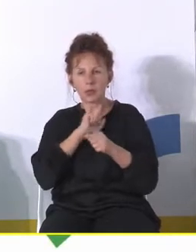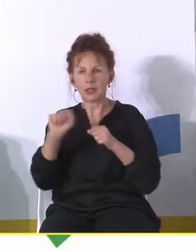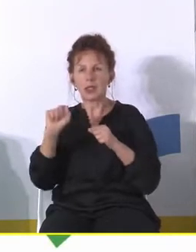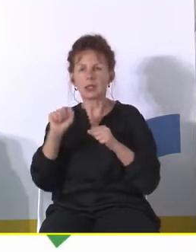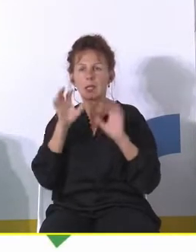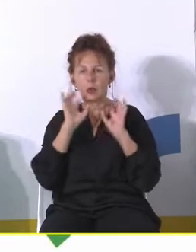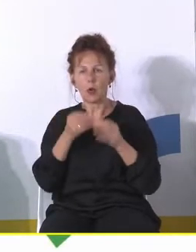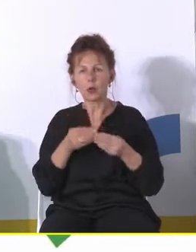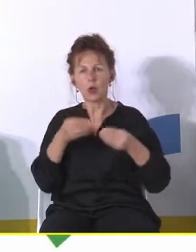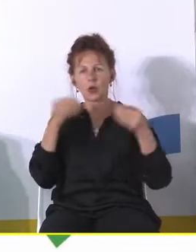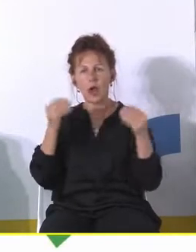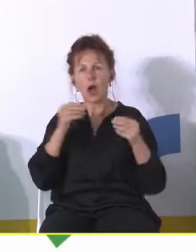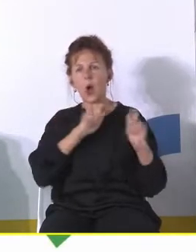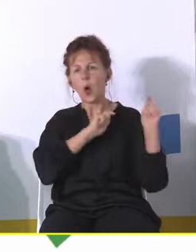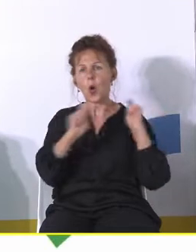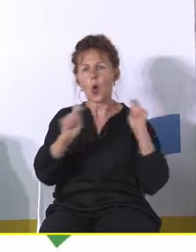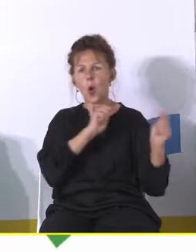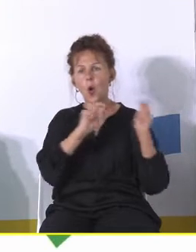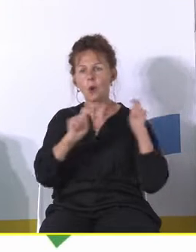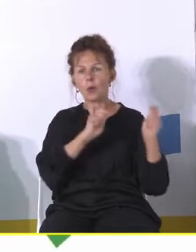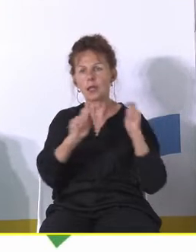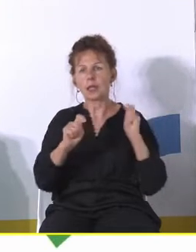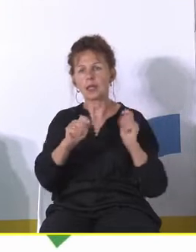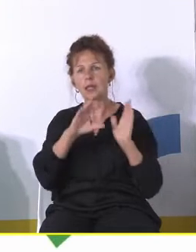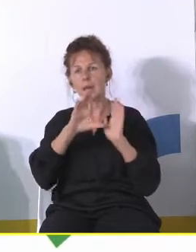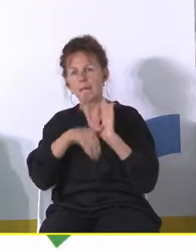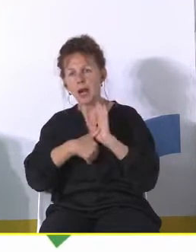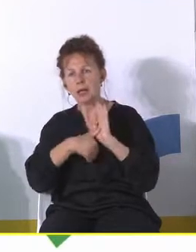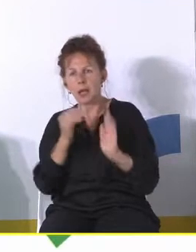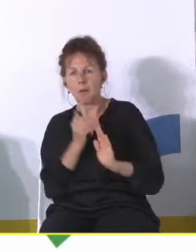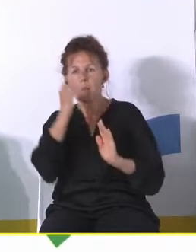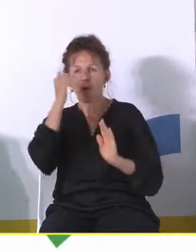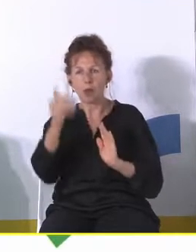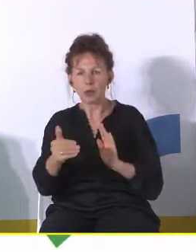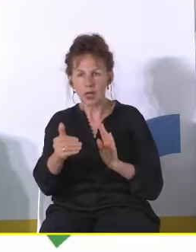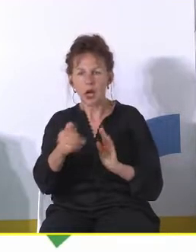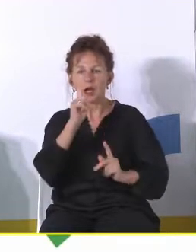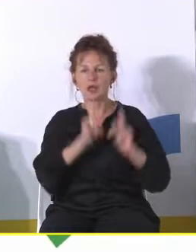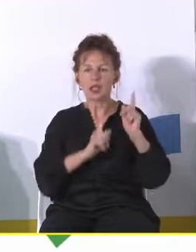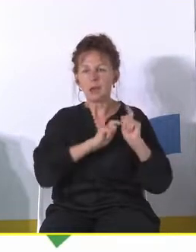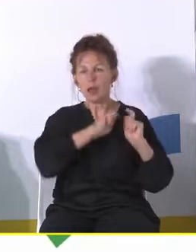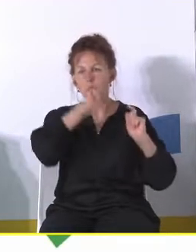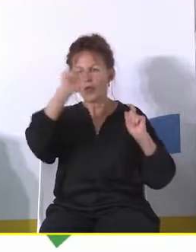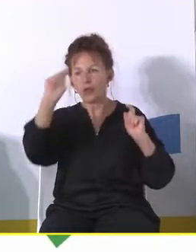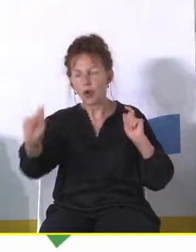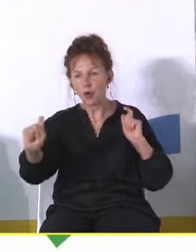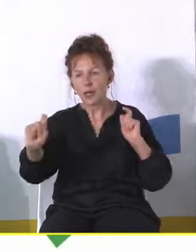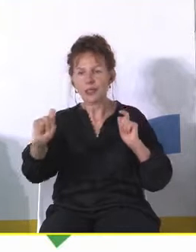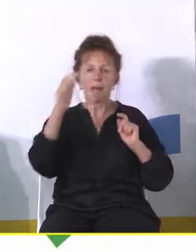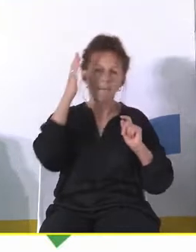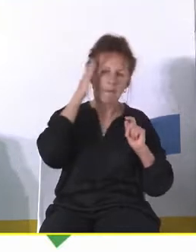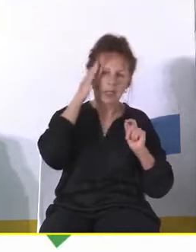dobrze rozwinięta komunikacja miejska i podmiejska. I czasami dojazd z miejscowości spod Poznania do pracy czy też do